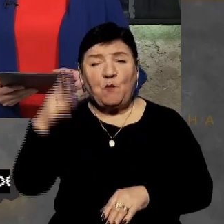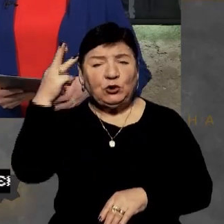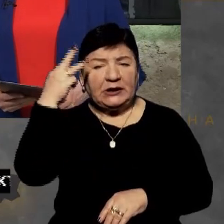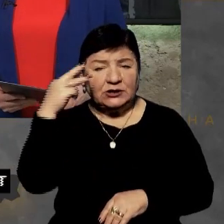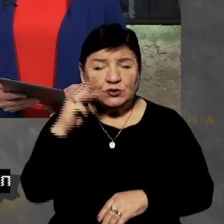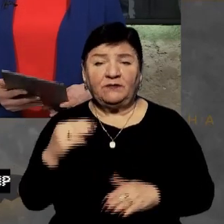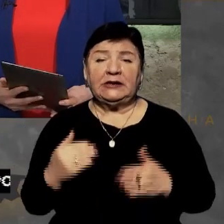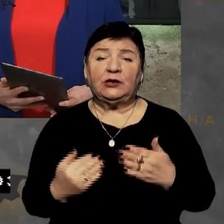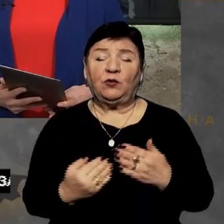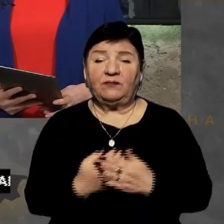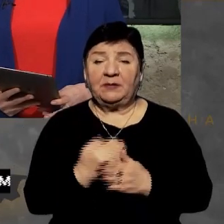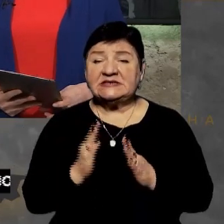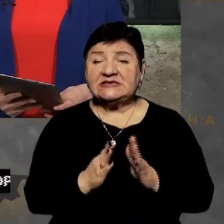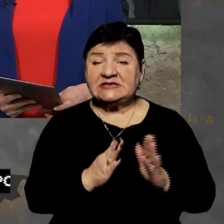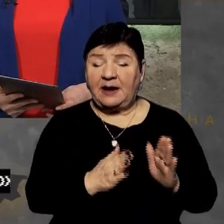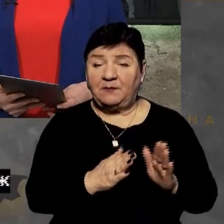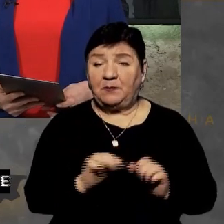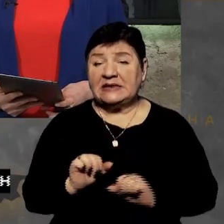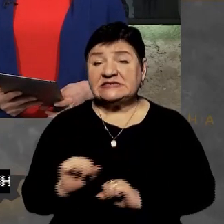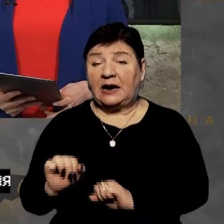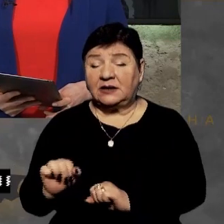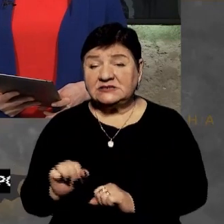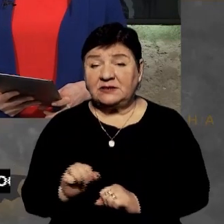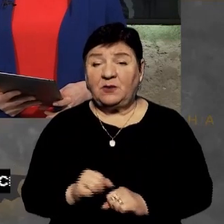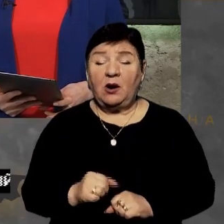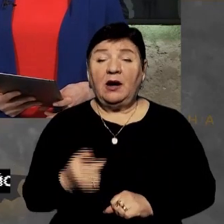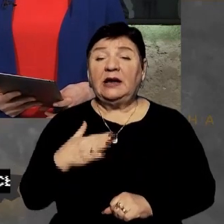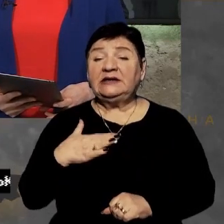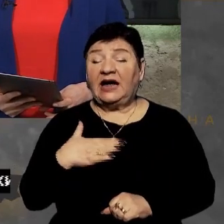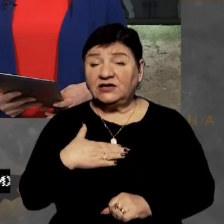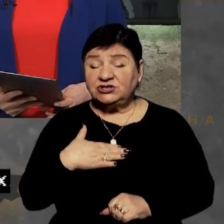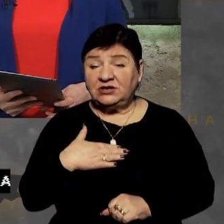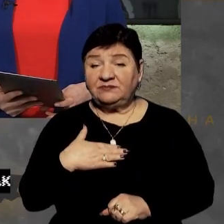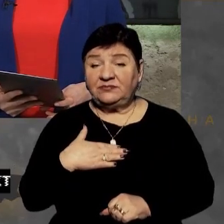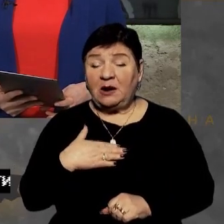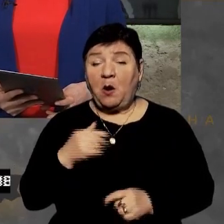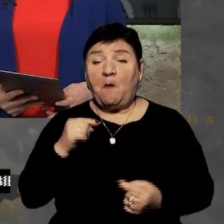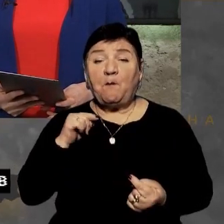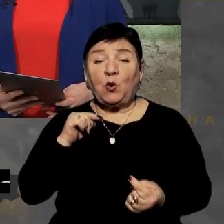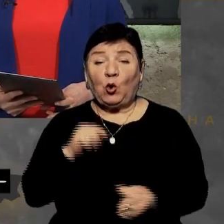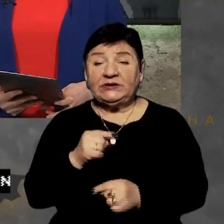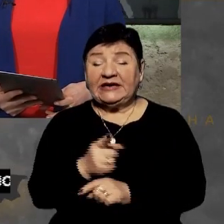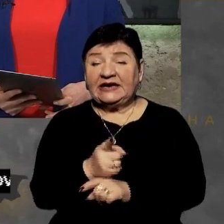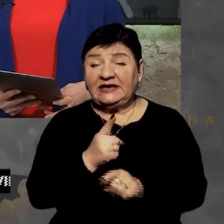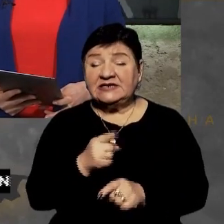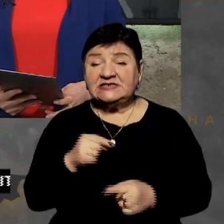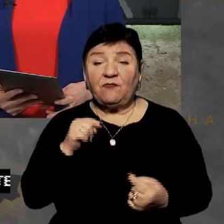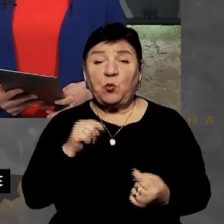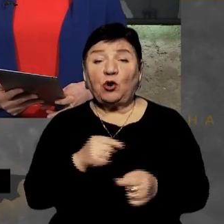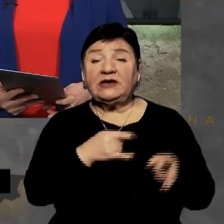з новими системами захисту проти наших протитанкістів, проти дронів.